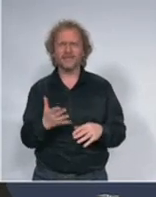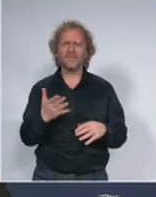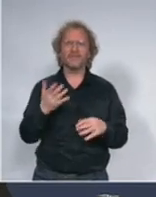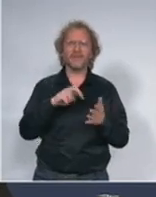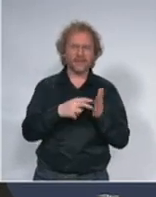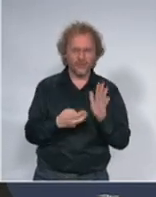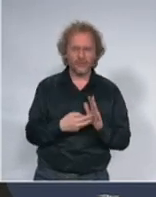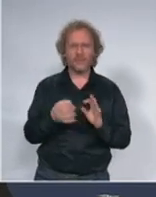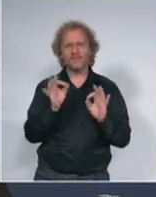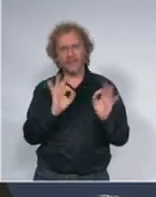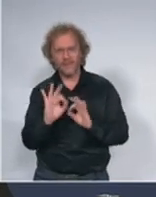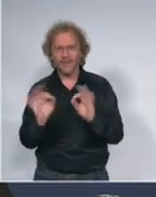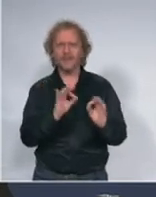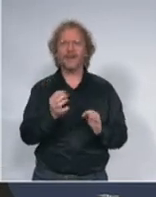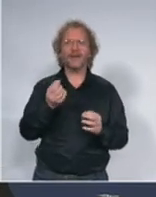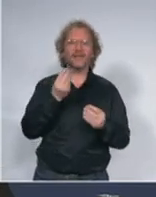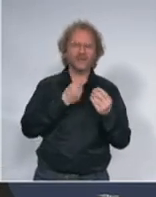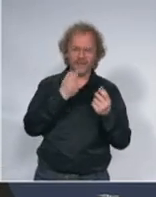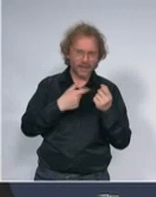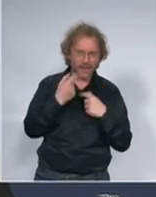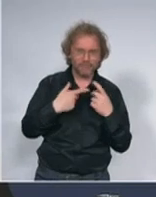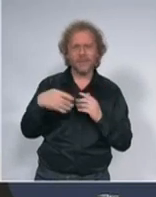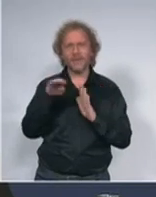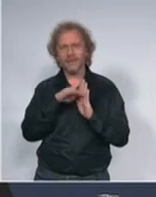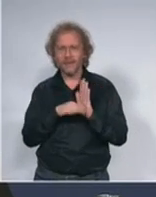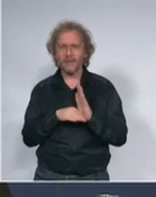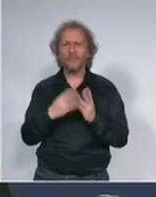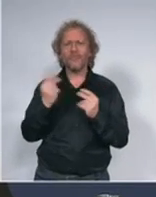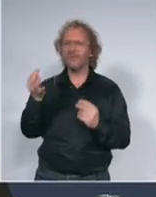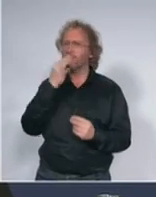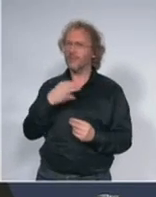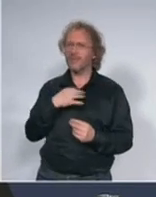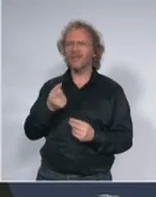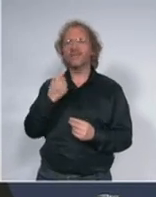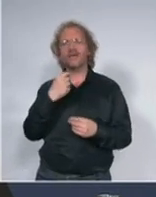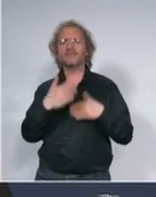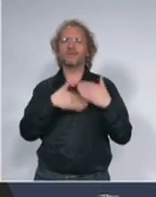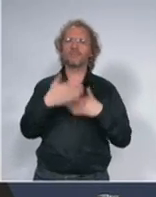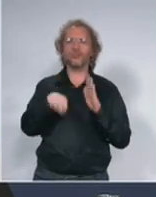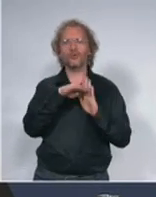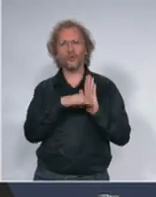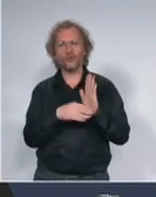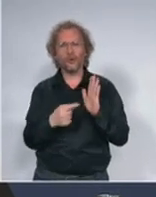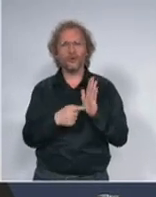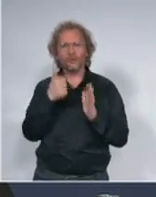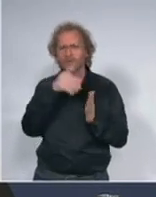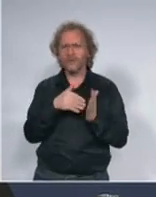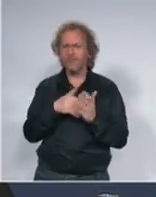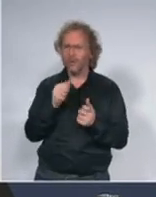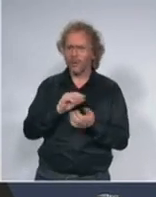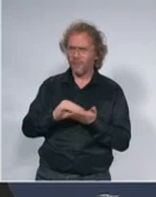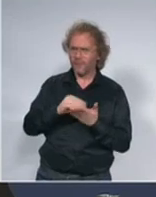protokolima pa šta će u novinama terapijski protokoliv izvijem te molja se vi nama trebate da nam